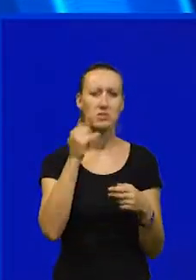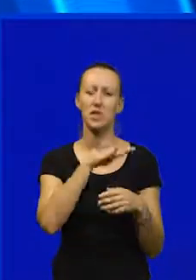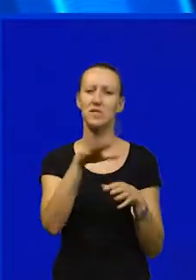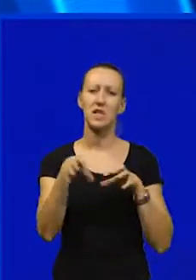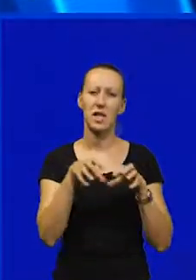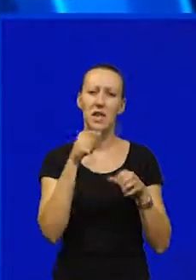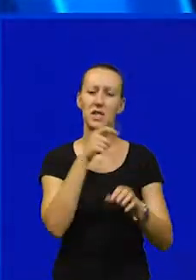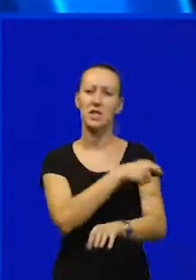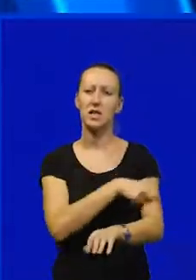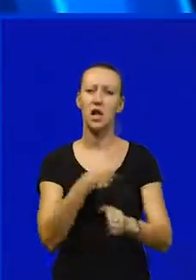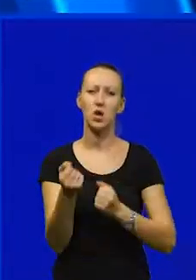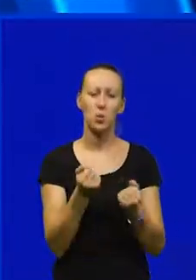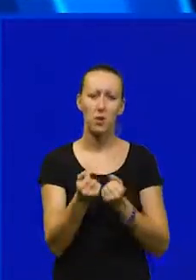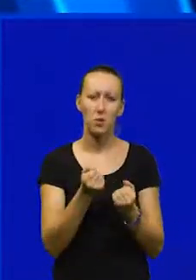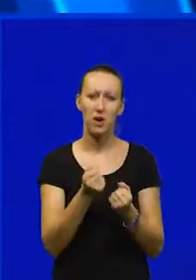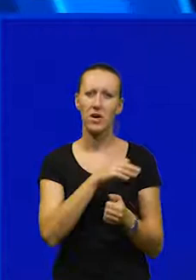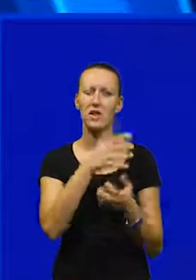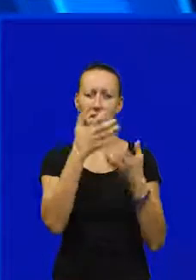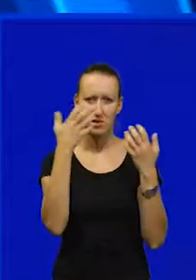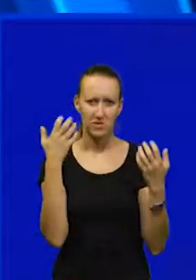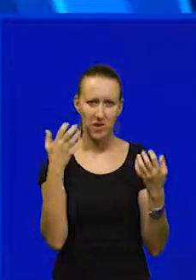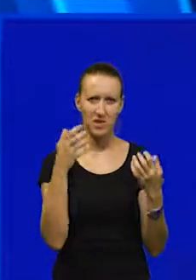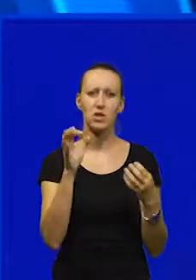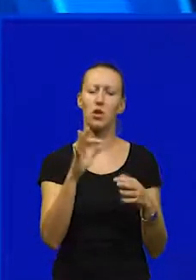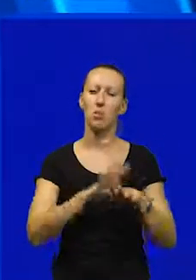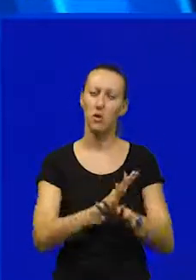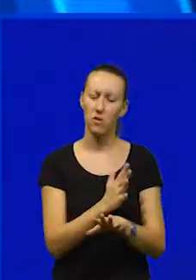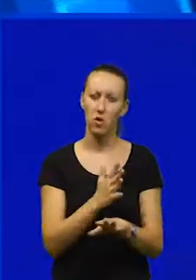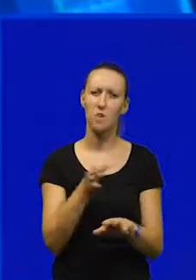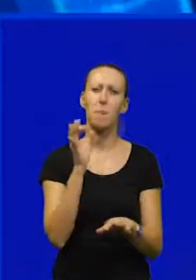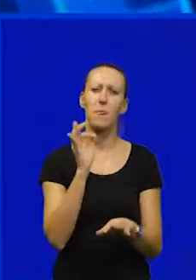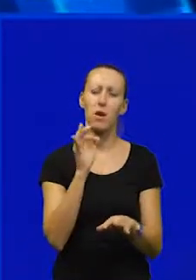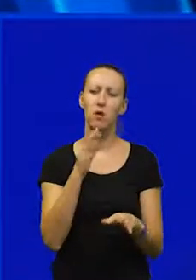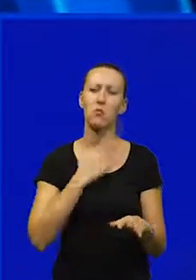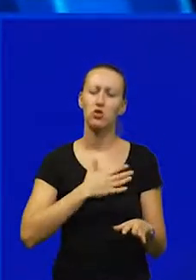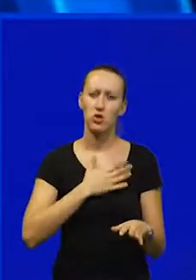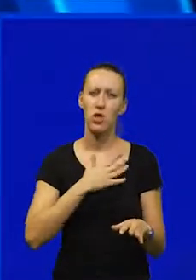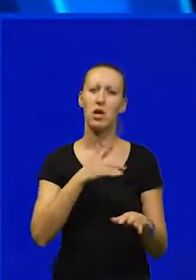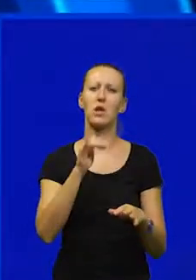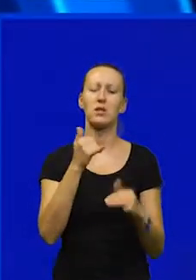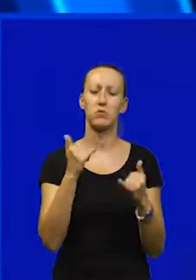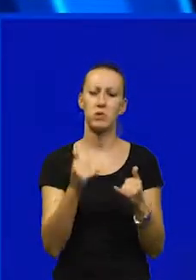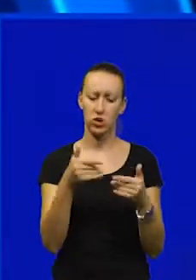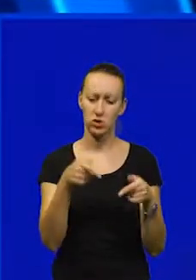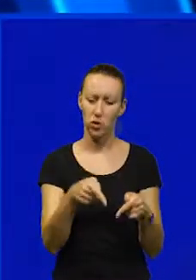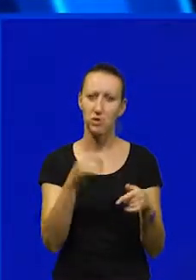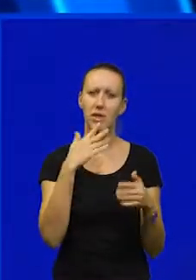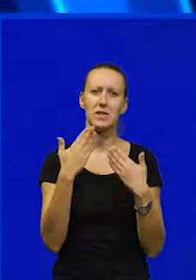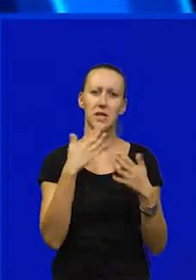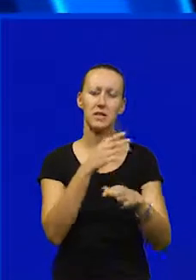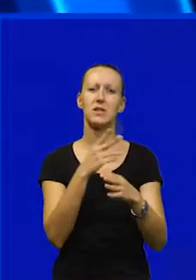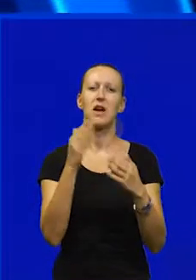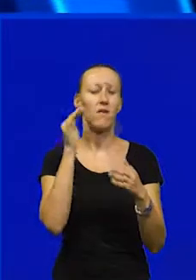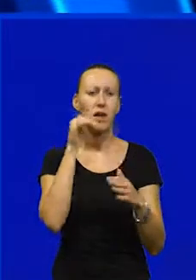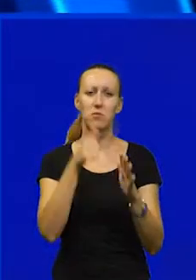radnici sindikatja i uprava svjesni dobre volje dobre namjere činjenice da smo danas ovdje da je sjednica vlade